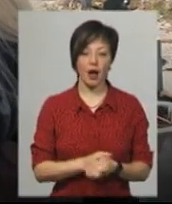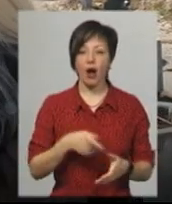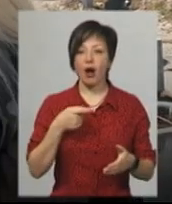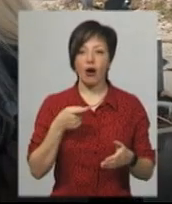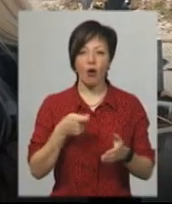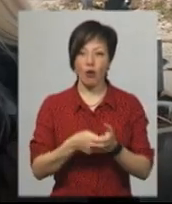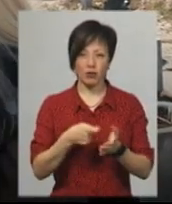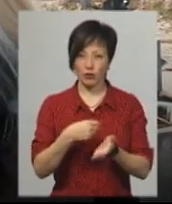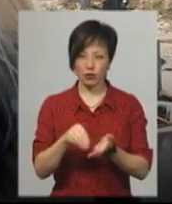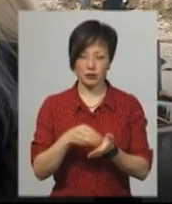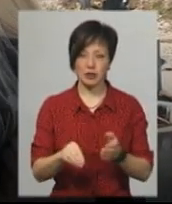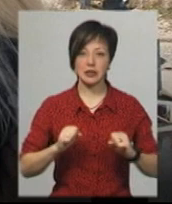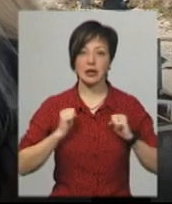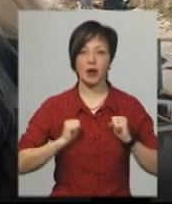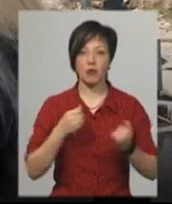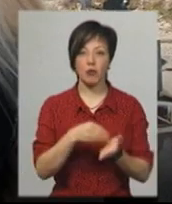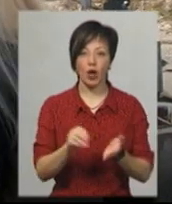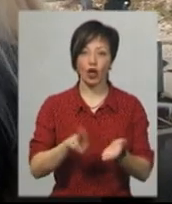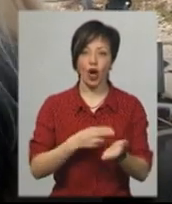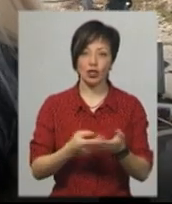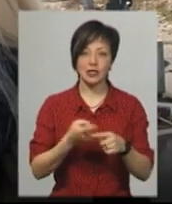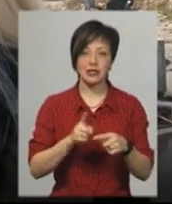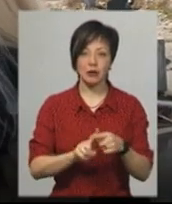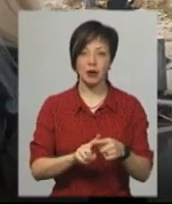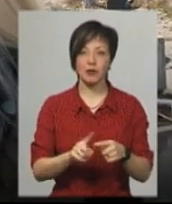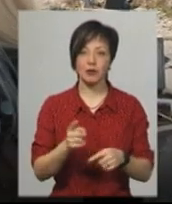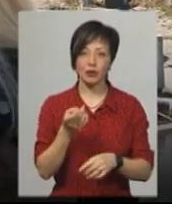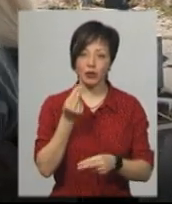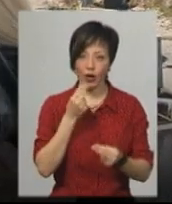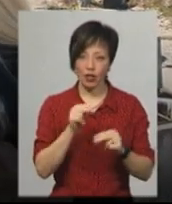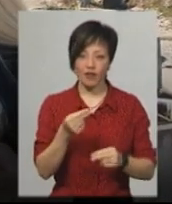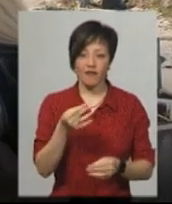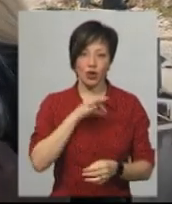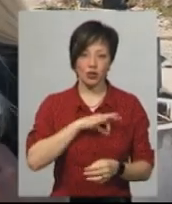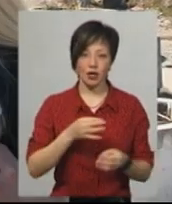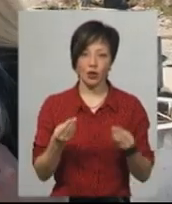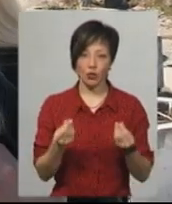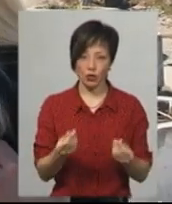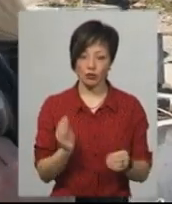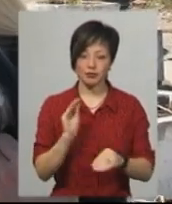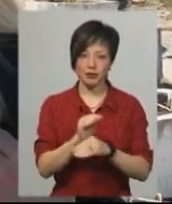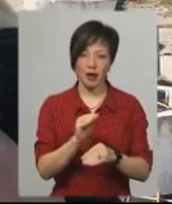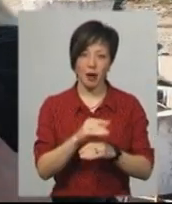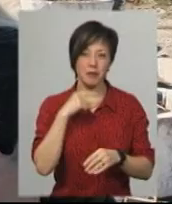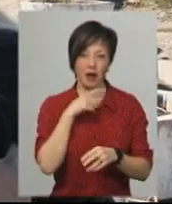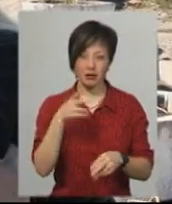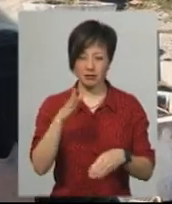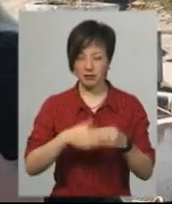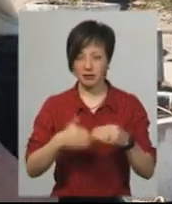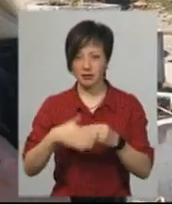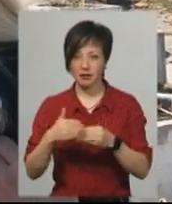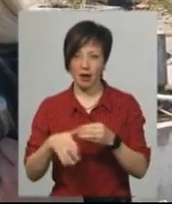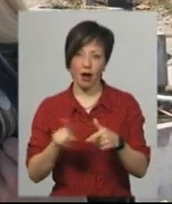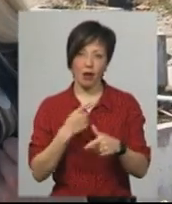Корма, звісно, ми не беремо. Стараємось купляти каші, тому що це більш раціональне використання коштів. І, звісно, домішуємо місцні обрізки або ліверну ковбасу,